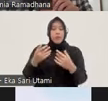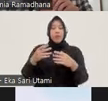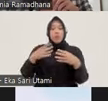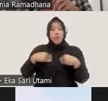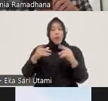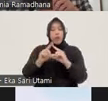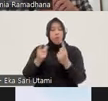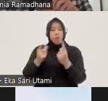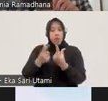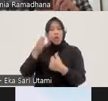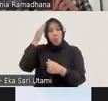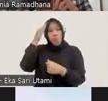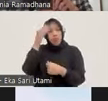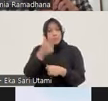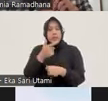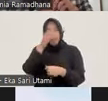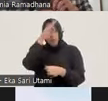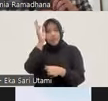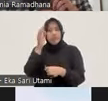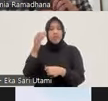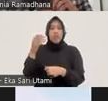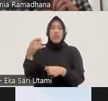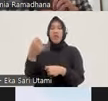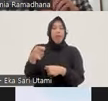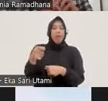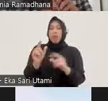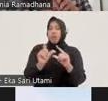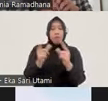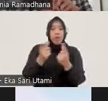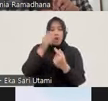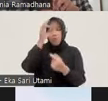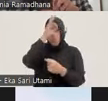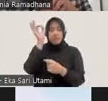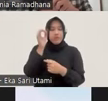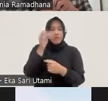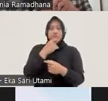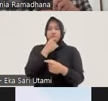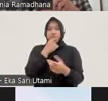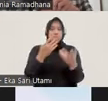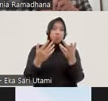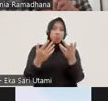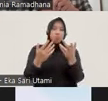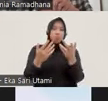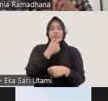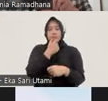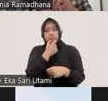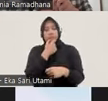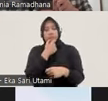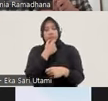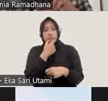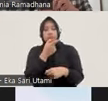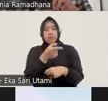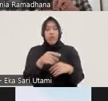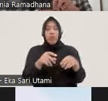yang semakin buruk, lembaga kepolisian yang bukan tidak mungkin akan menjadi ladang yang